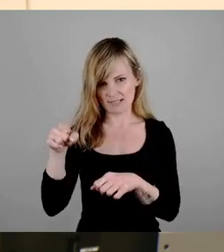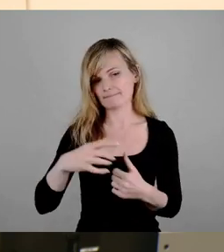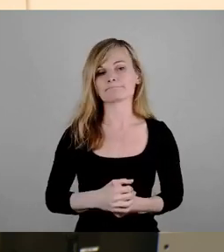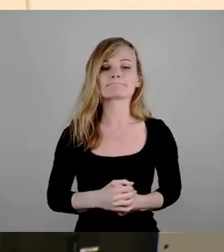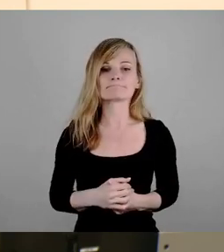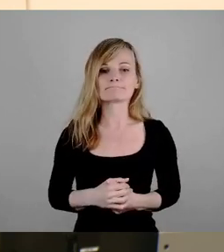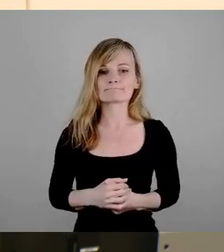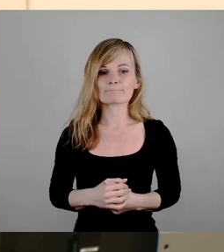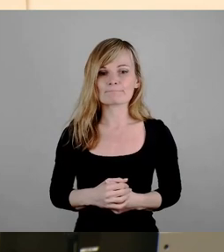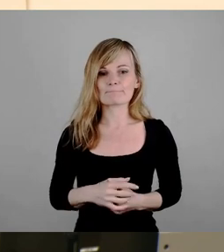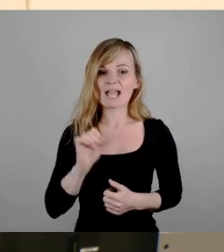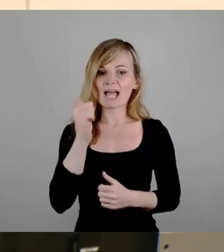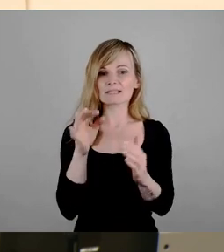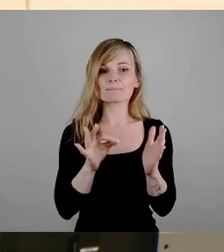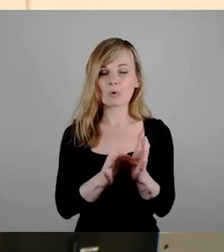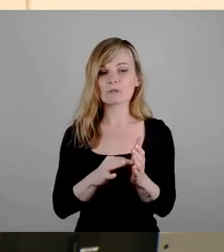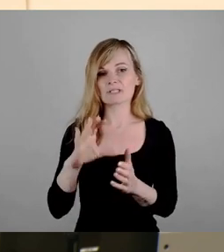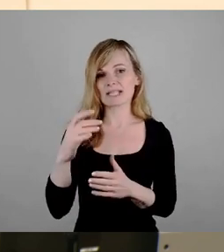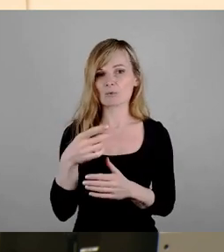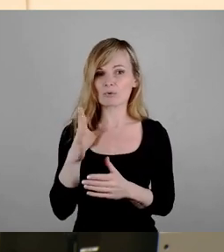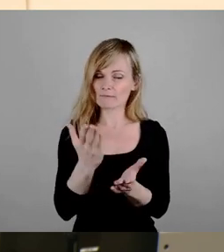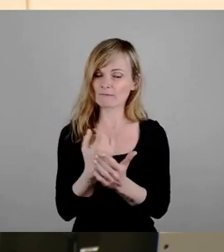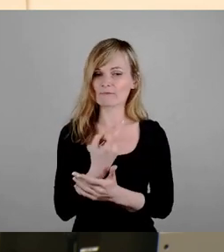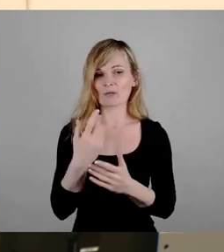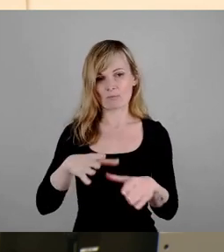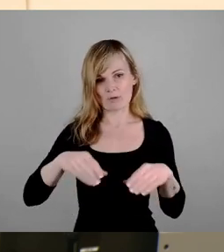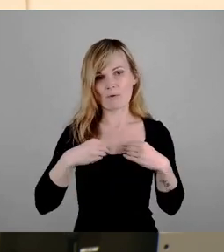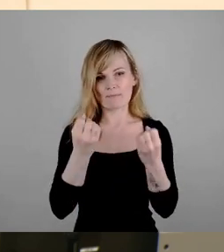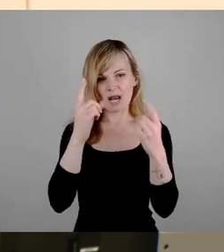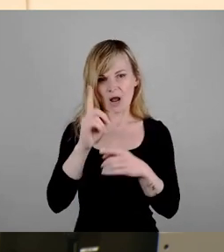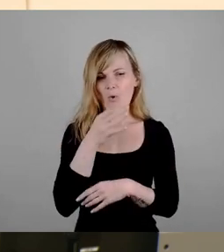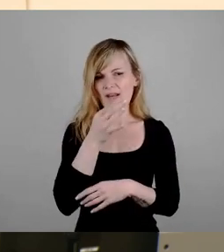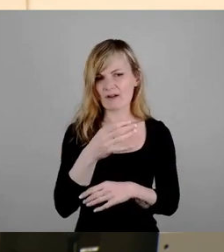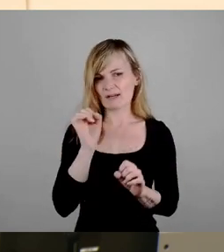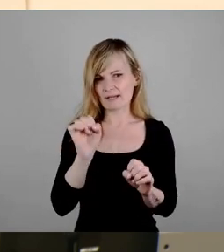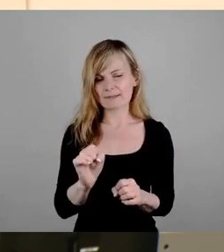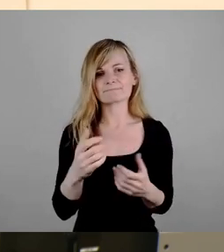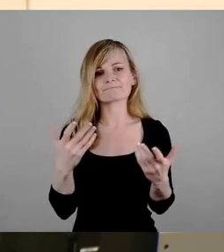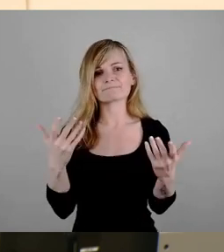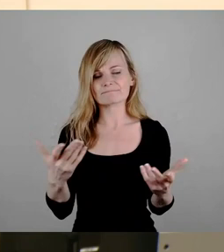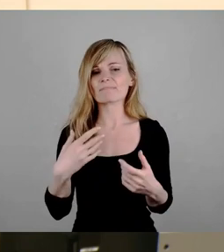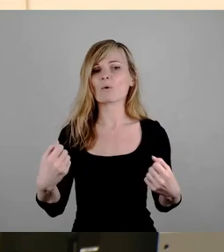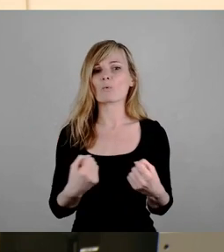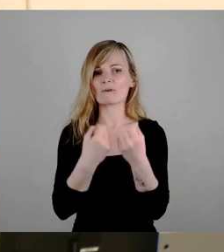Den ersten Punkt von CDU haben wir übernommen. Natürlich hätte man auch eine Anfrage stellen, was das Unfallgeschehen.